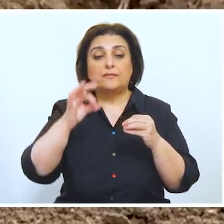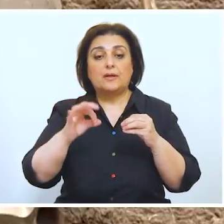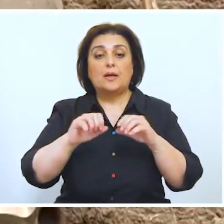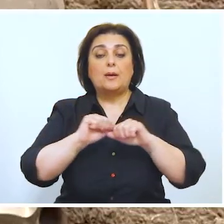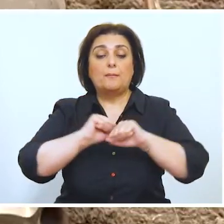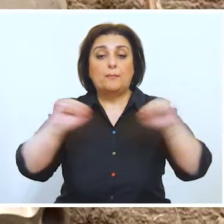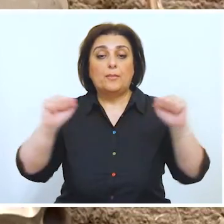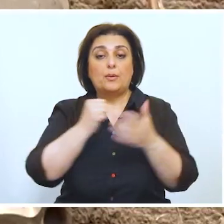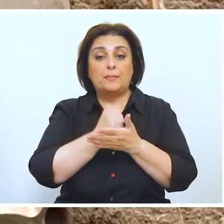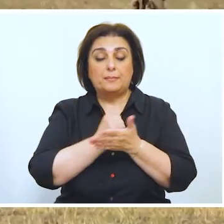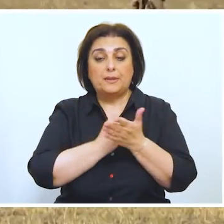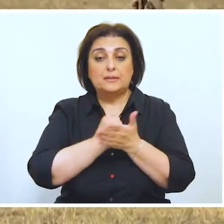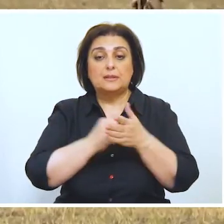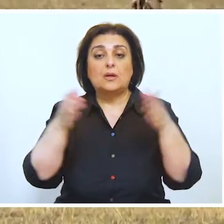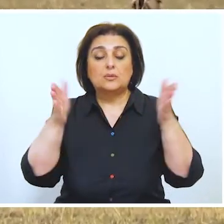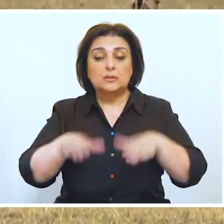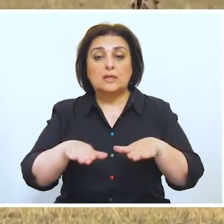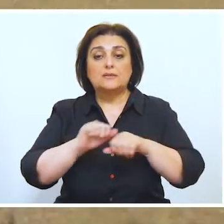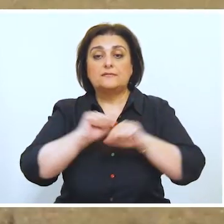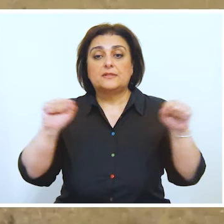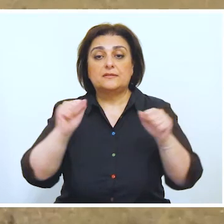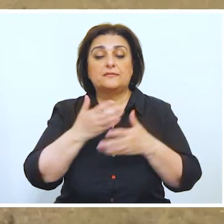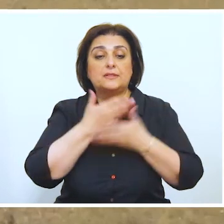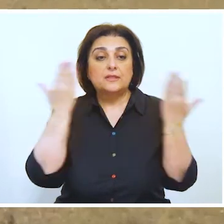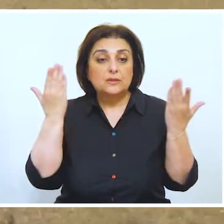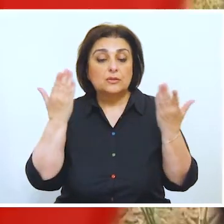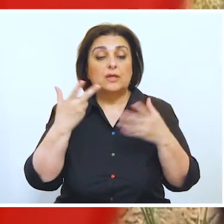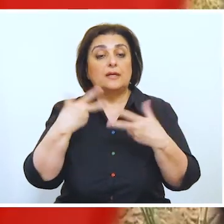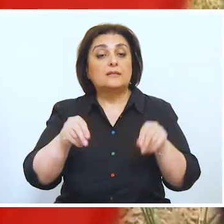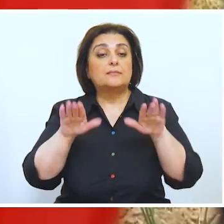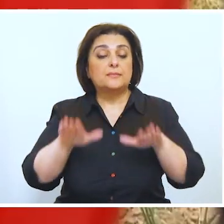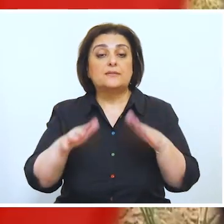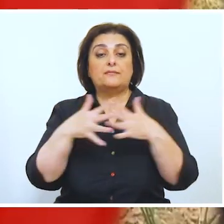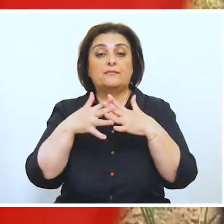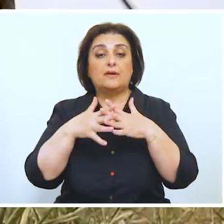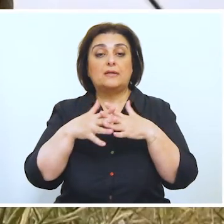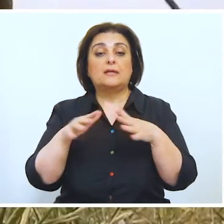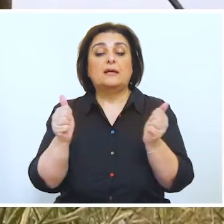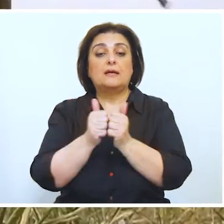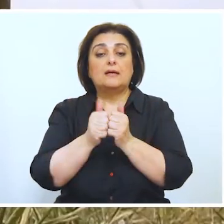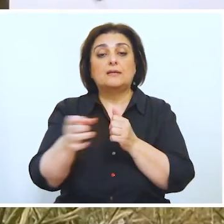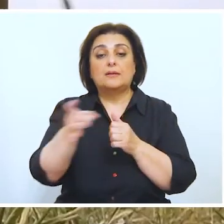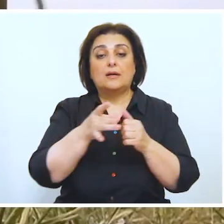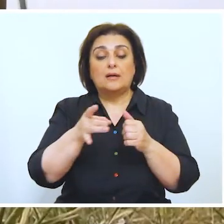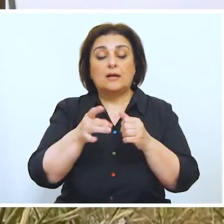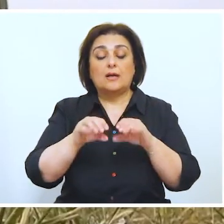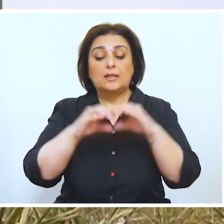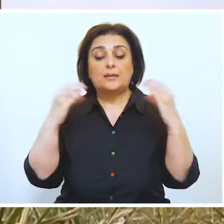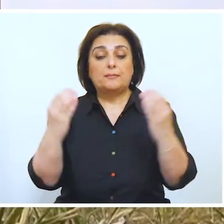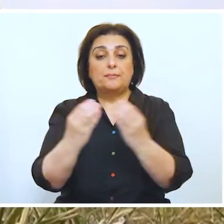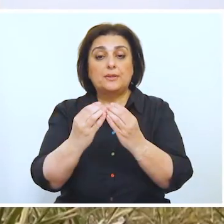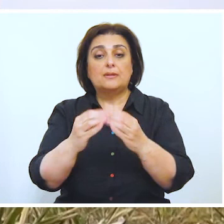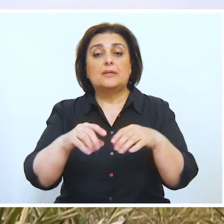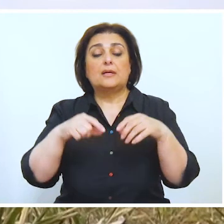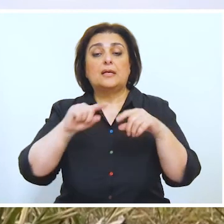partlamamış halda qaldığı hesab olunur. Döyüşlərin aparıldığı ərazilər və qonşu bölgələrin mina və partlamamış hərbi